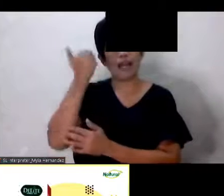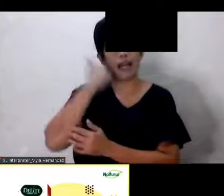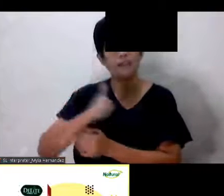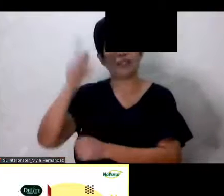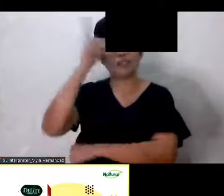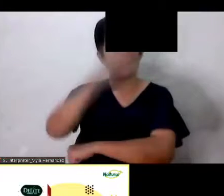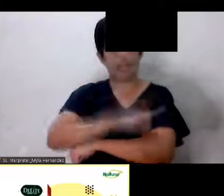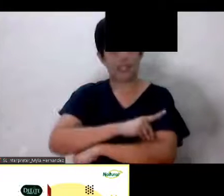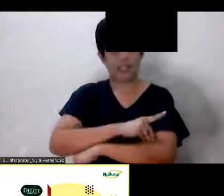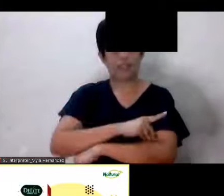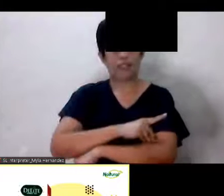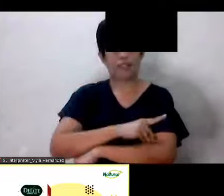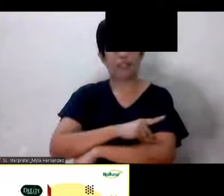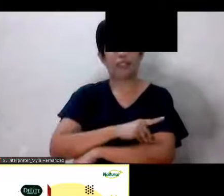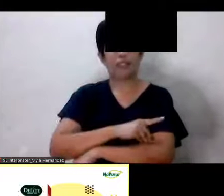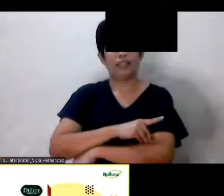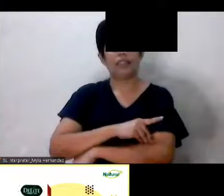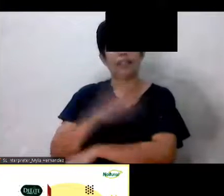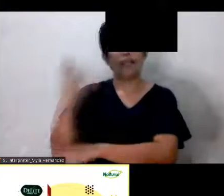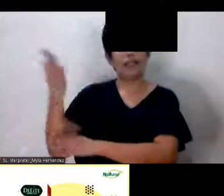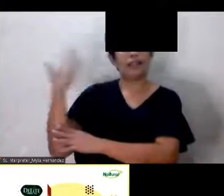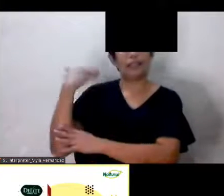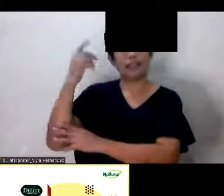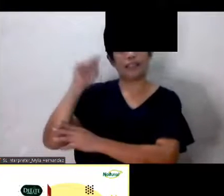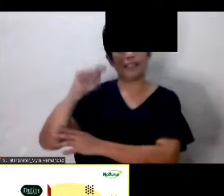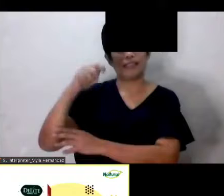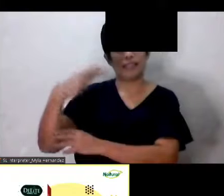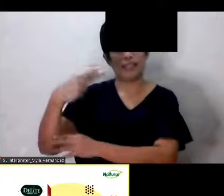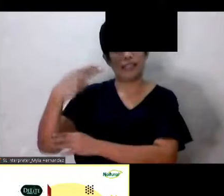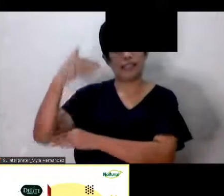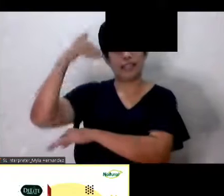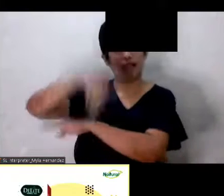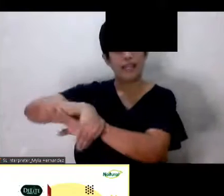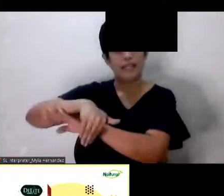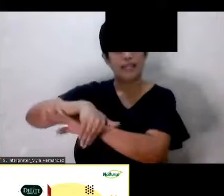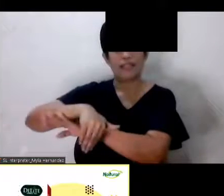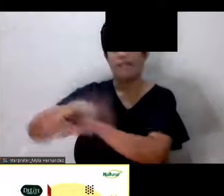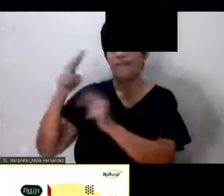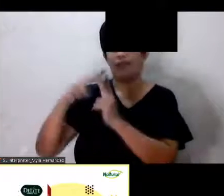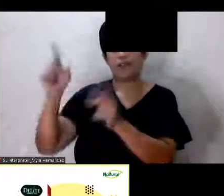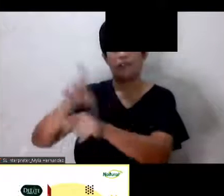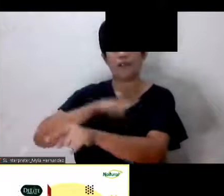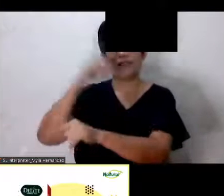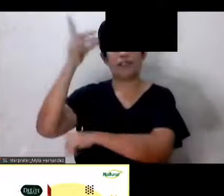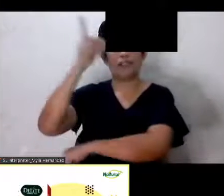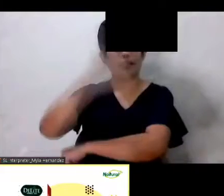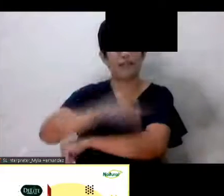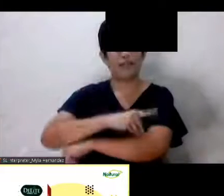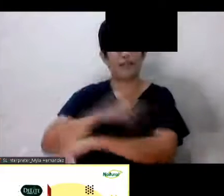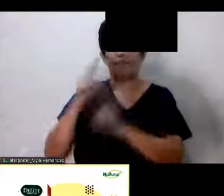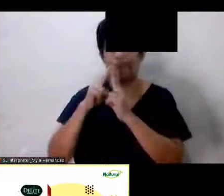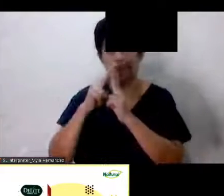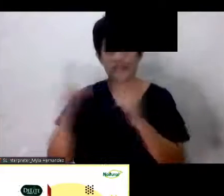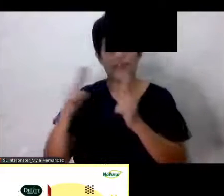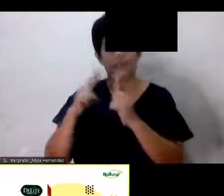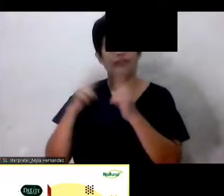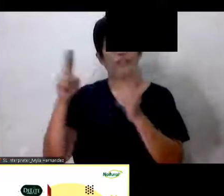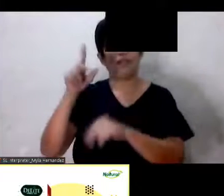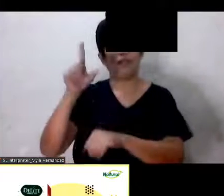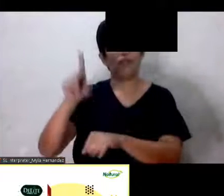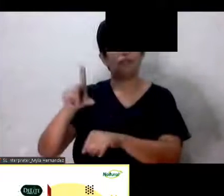Thursday night I had a very long day Okay? A very very long day